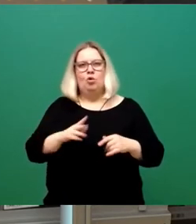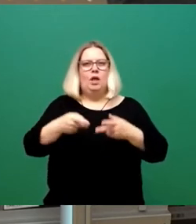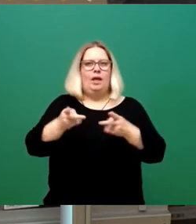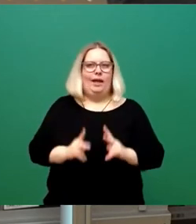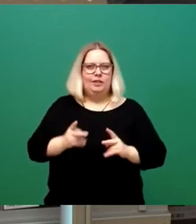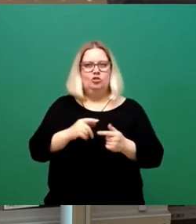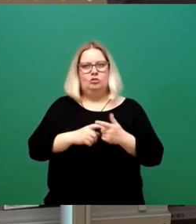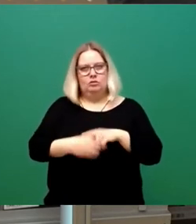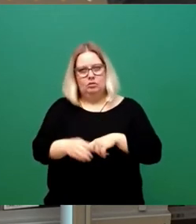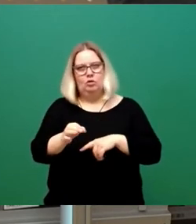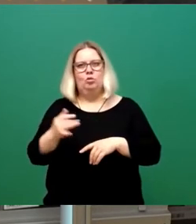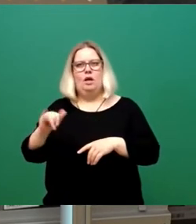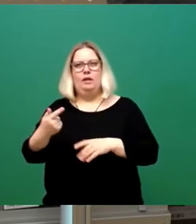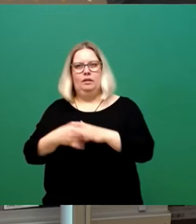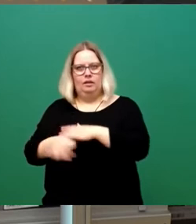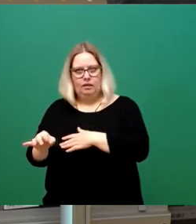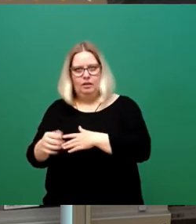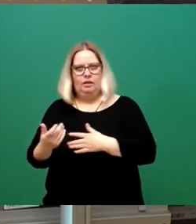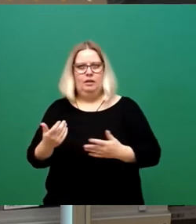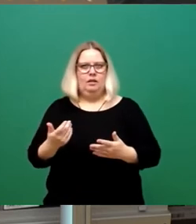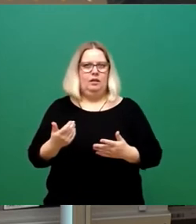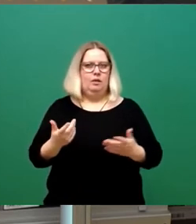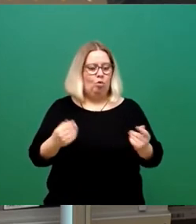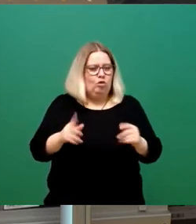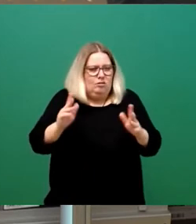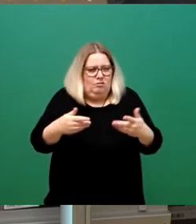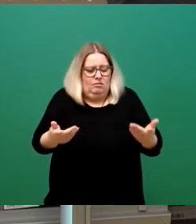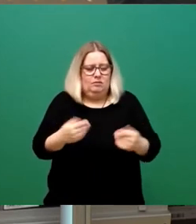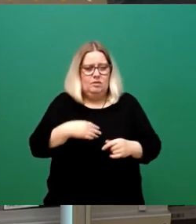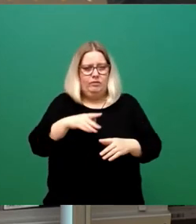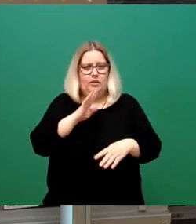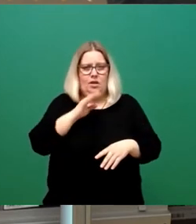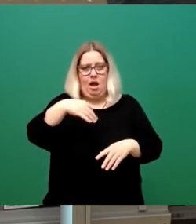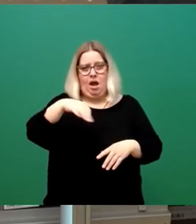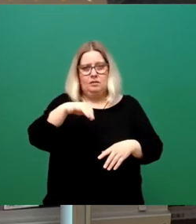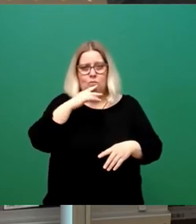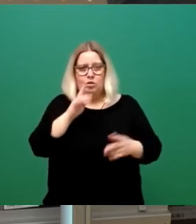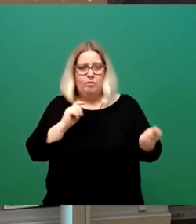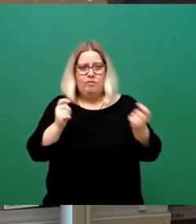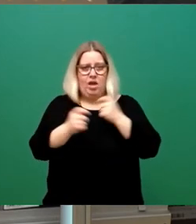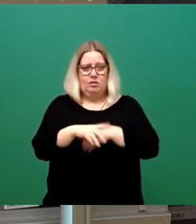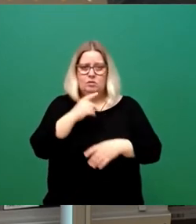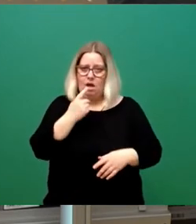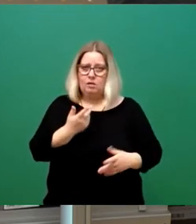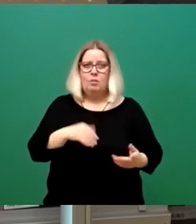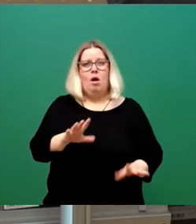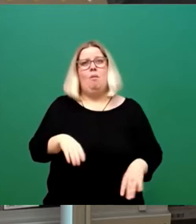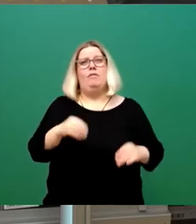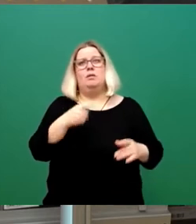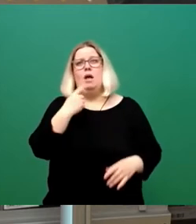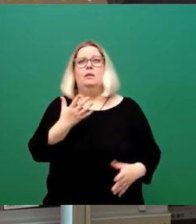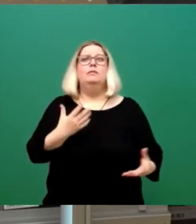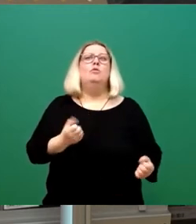Bereich der IT, abgegeben werden. Also jetzt tun Sie doch nicht so, als seien Sie der Einzige, der sich bewegt hat. Sie sagen am Ende immer wieder, Sie wollen den